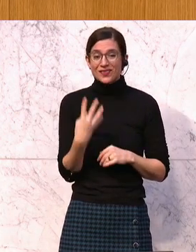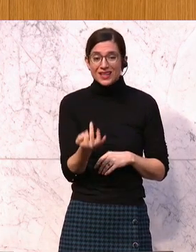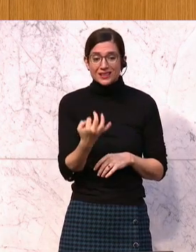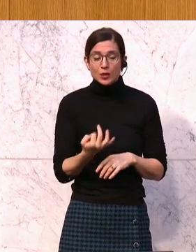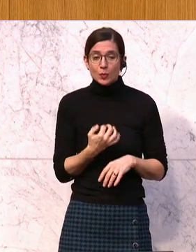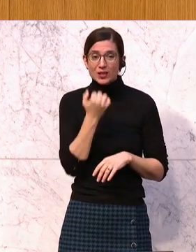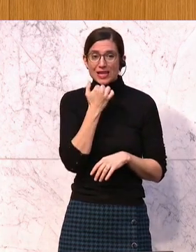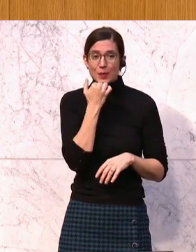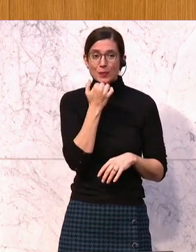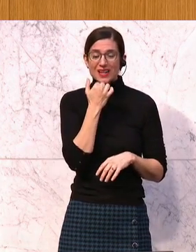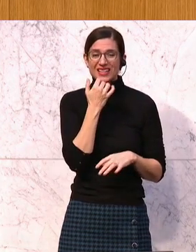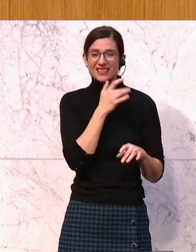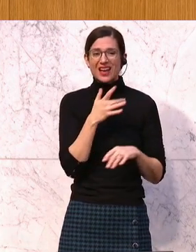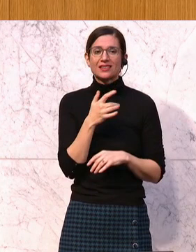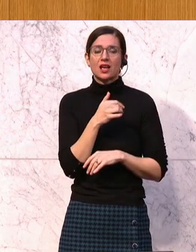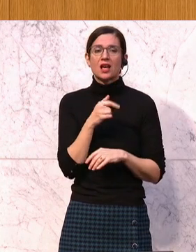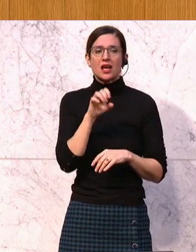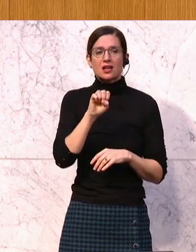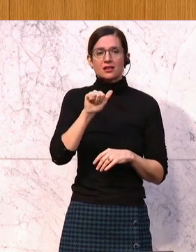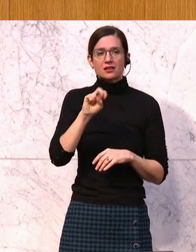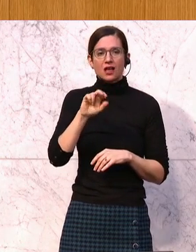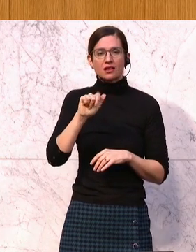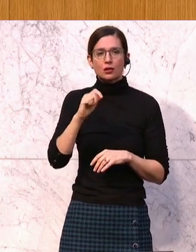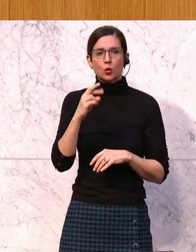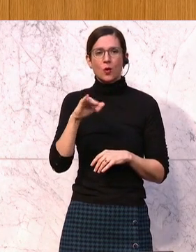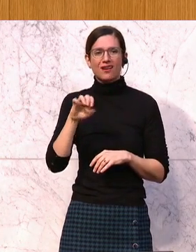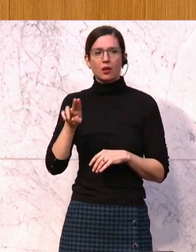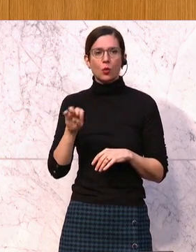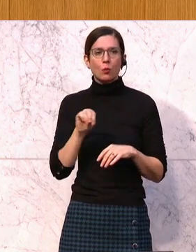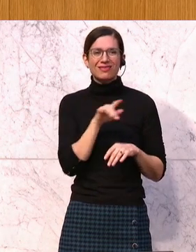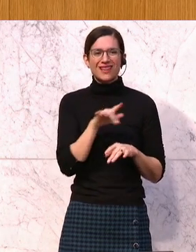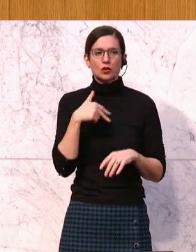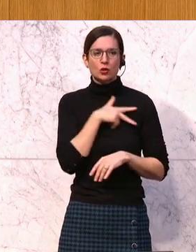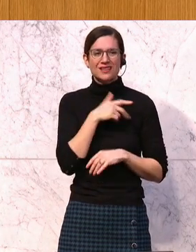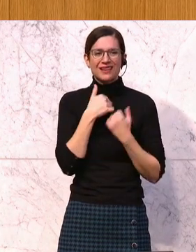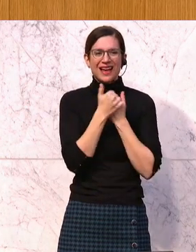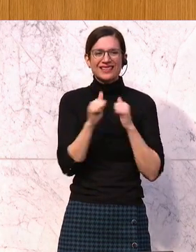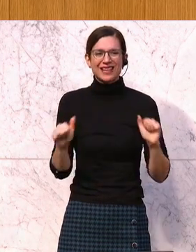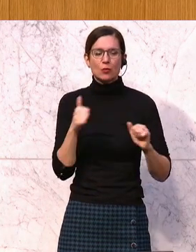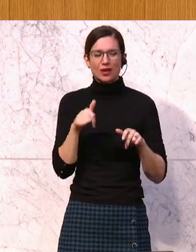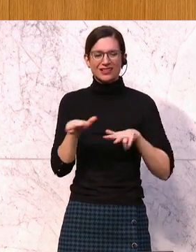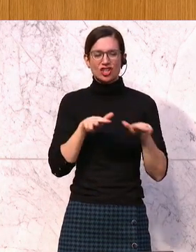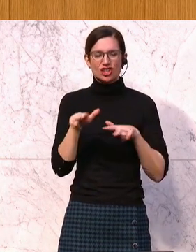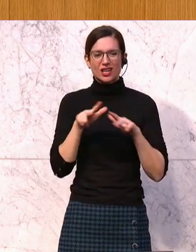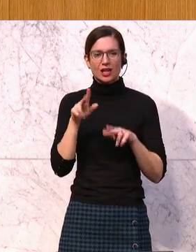Privatsanatoriumsleistungen werden in der sozialdemokratisch regierten Bundeshauptstadt erbracht.